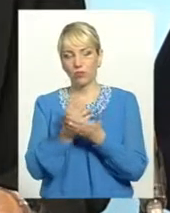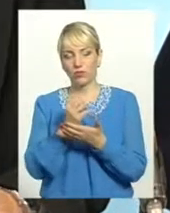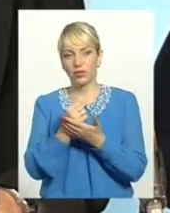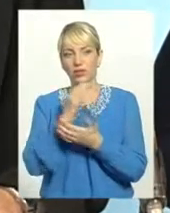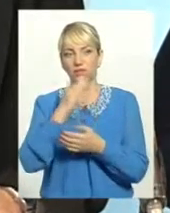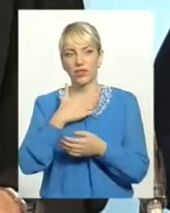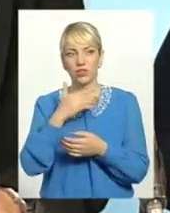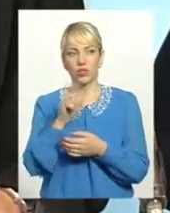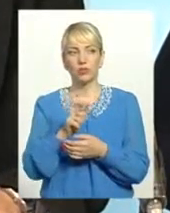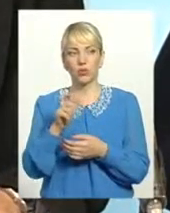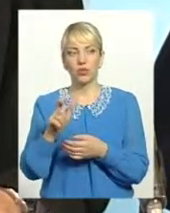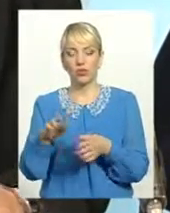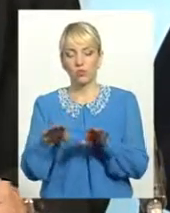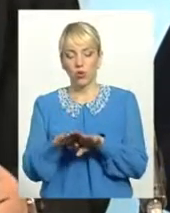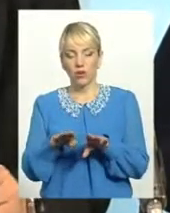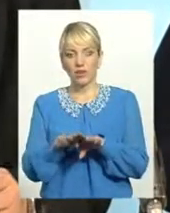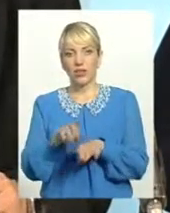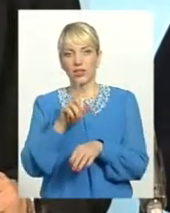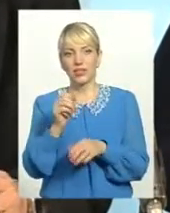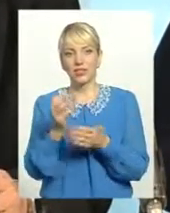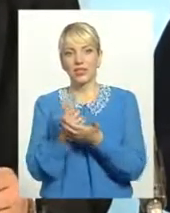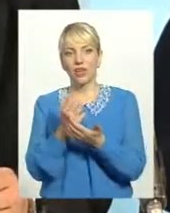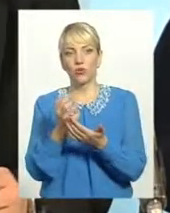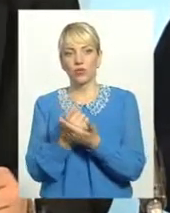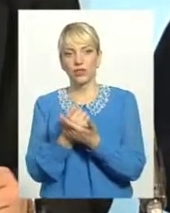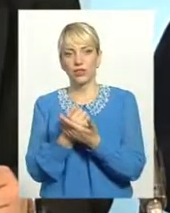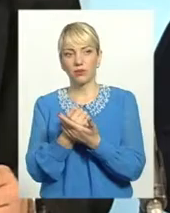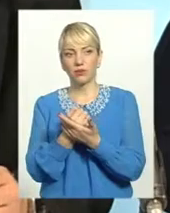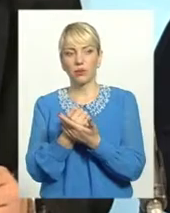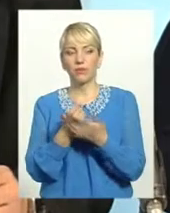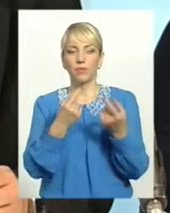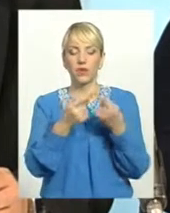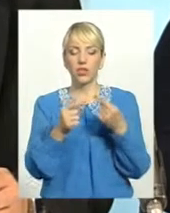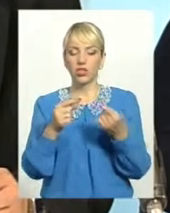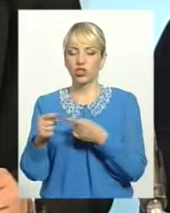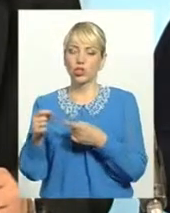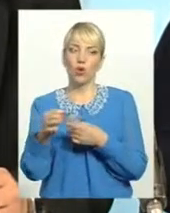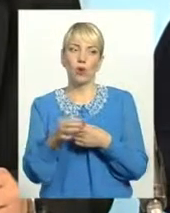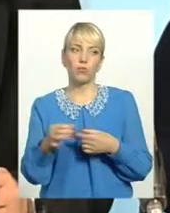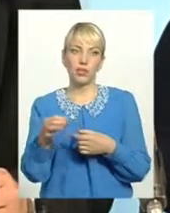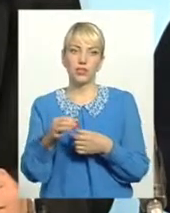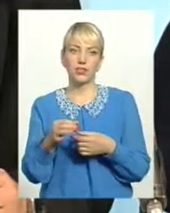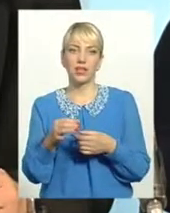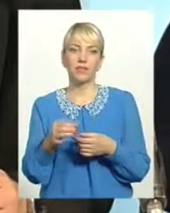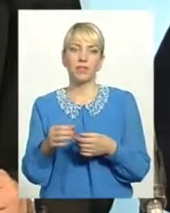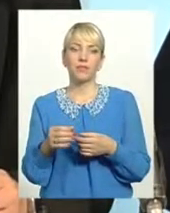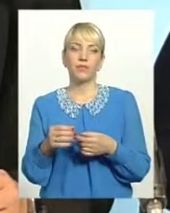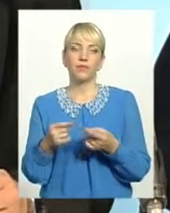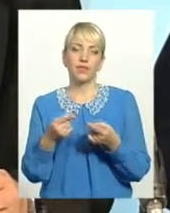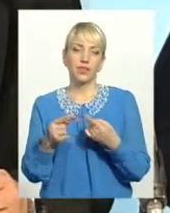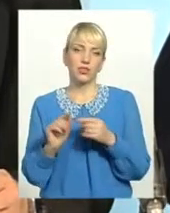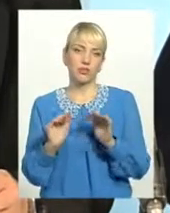подолян в порівнянні із заробітками інших областей навіть йдуть значно